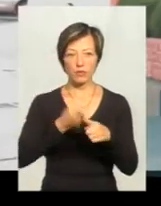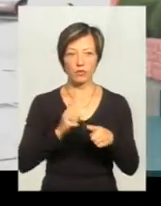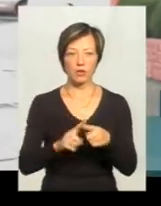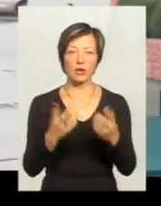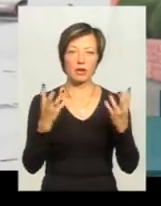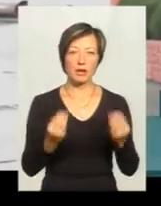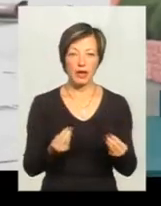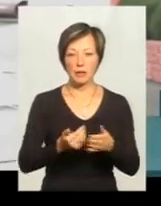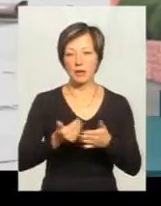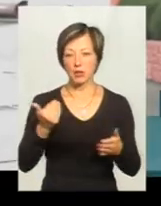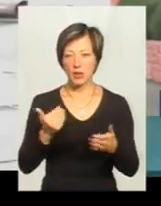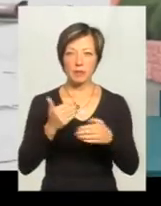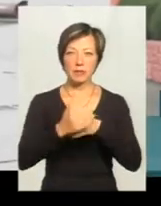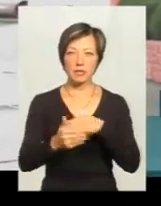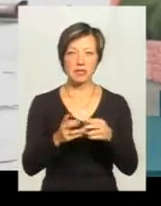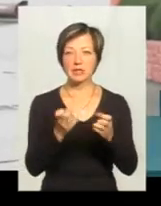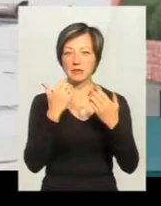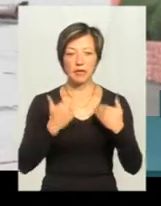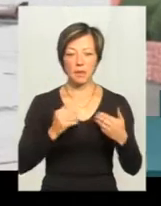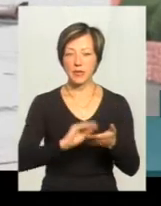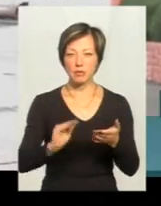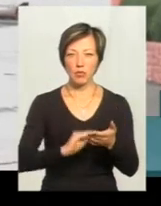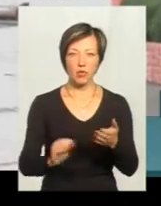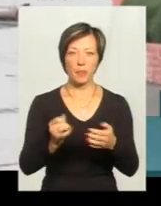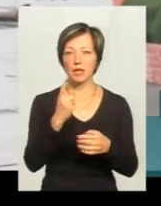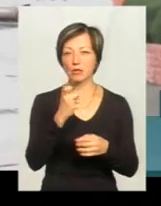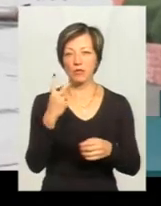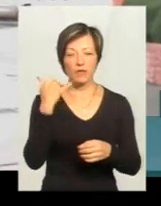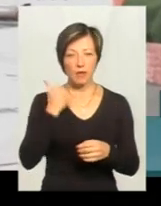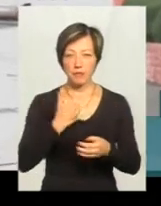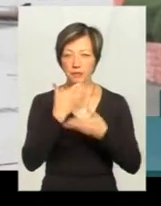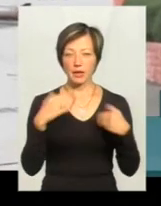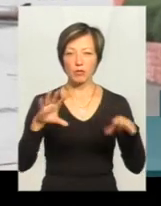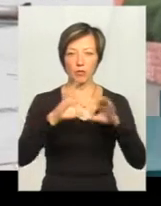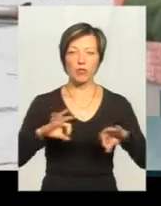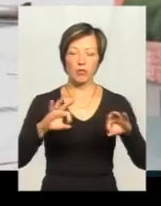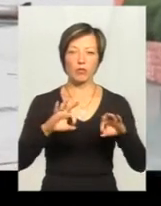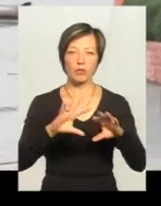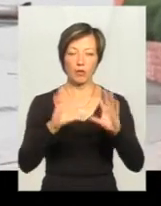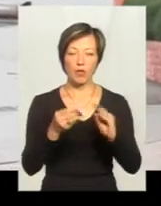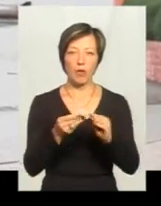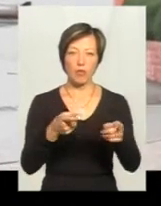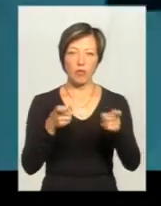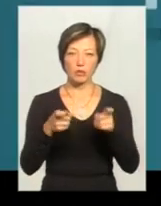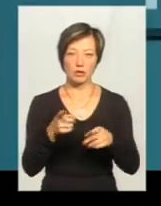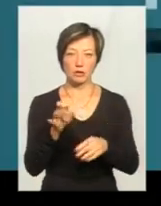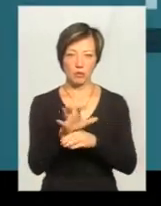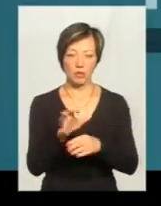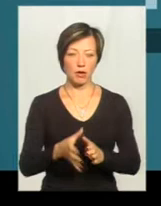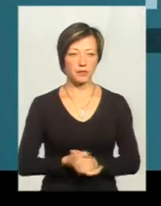передодні, ні після, ніхто не звертався, з якими письмовими заявами, ні на службу 102, щодо взагалі такої події, як постріли по собаці.